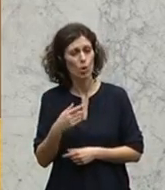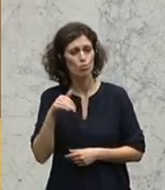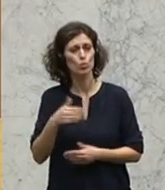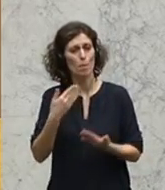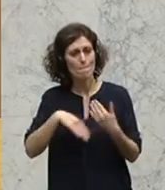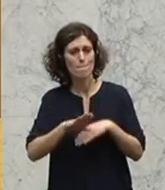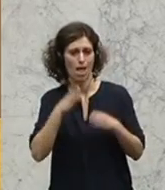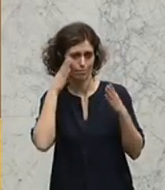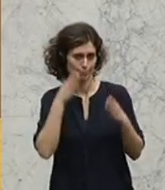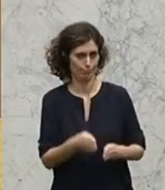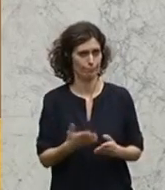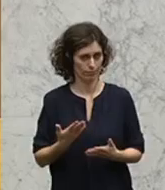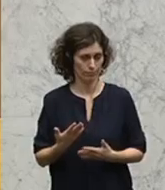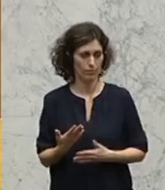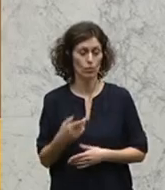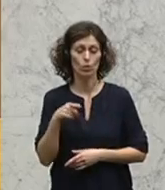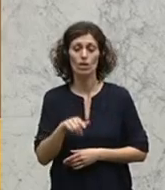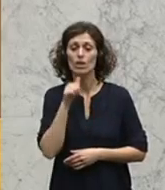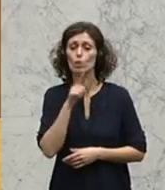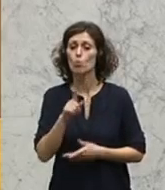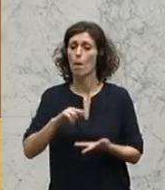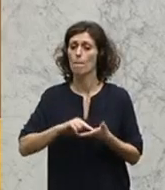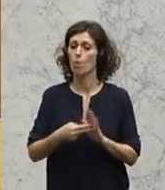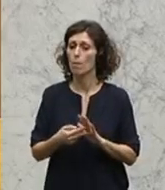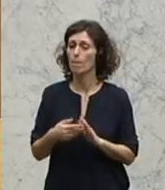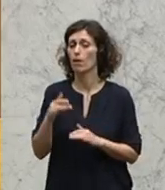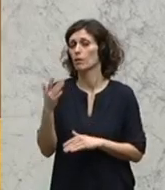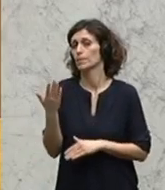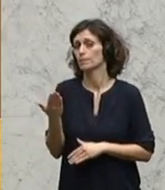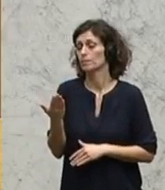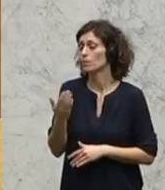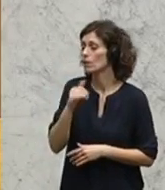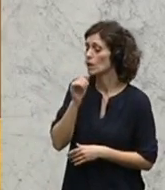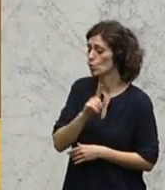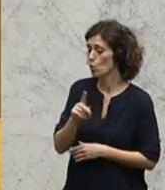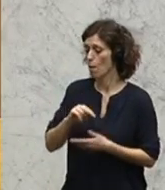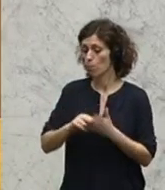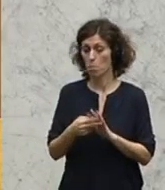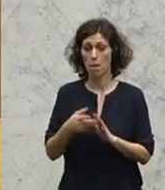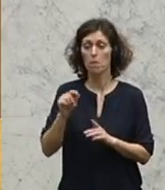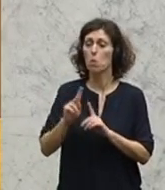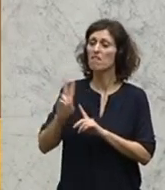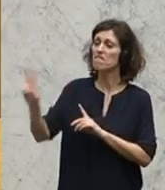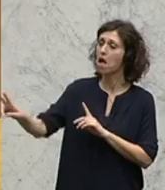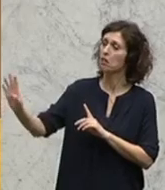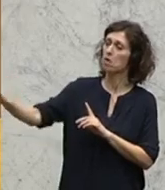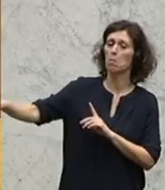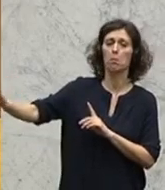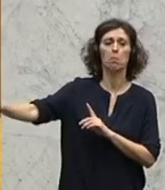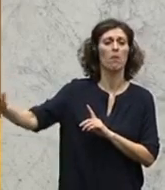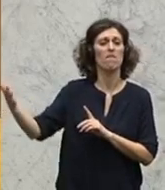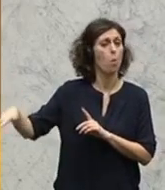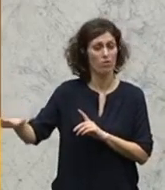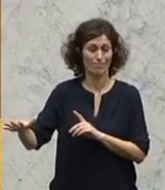müssen. Vor allem ist das auch nicht ein Problem, das nur weit weg ist, sondern mit der